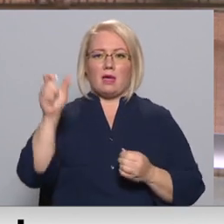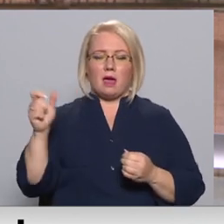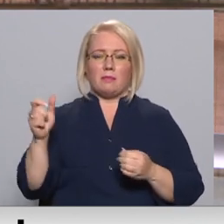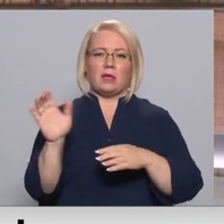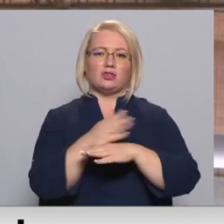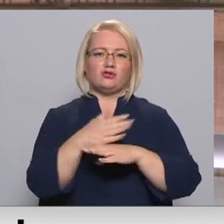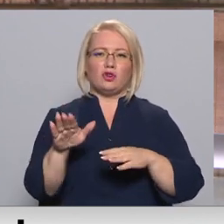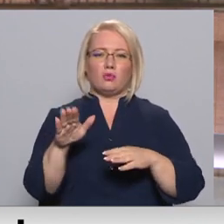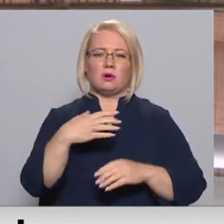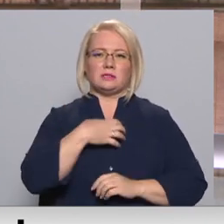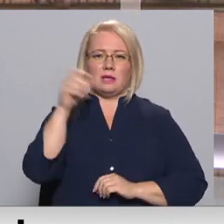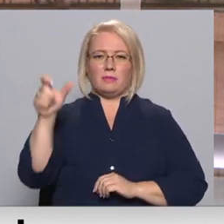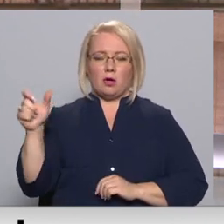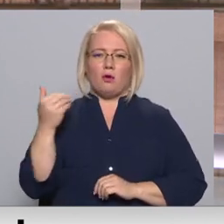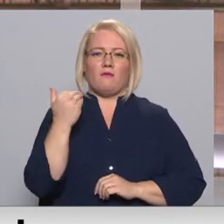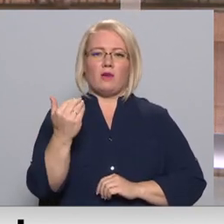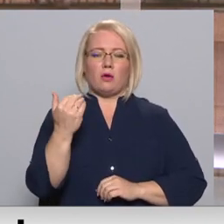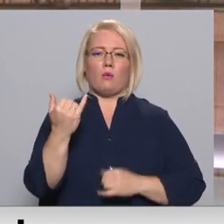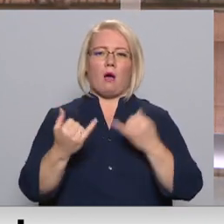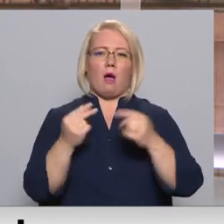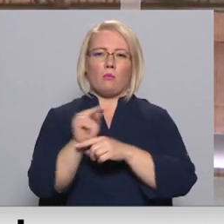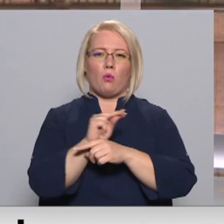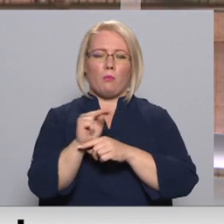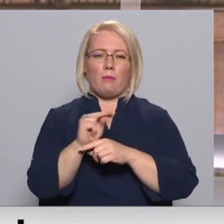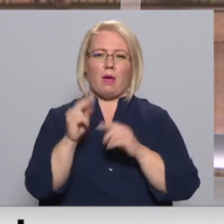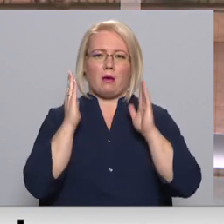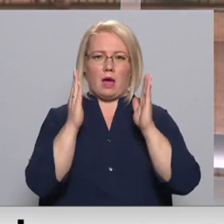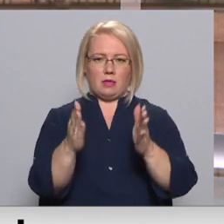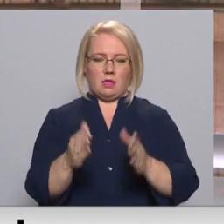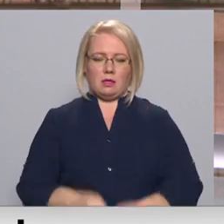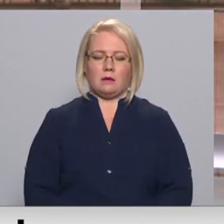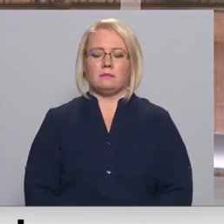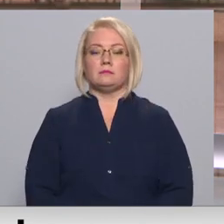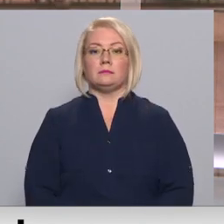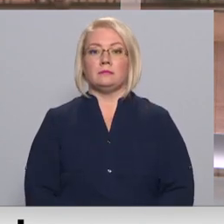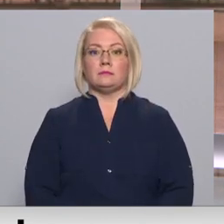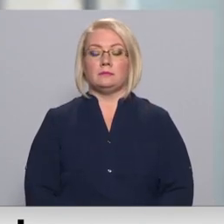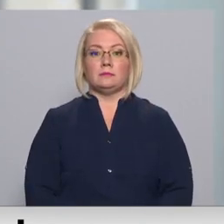šķirošanai un viņu aprūpēja gaitenī. Plašāk stāsta kolēģis Dāvis Freidenfelts.